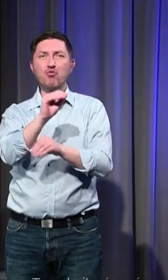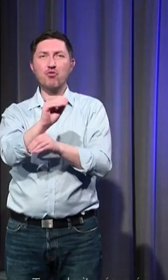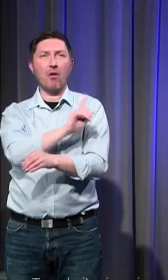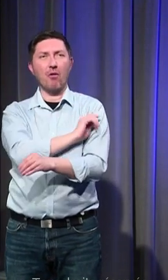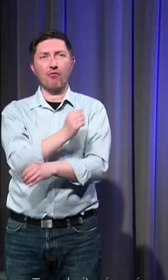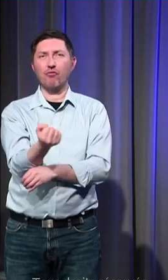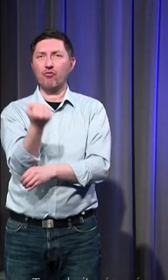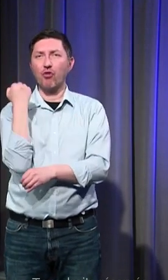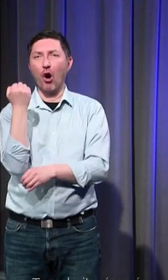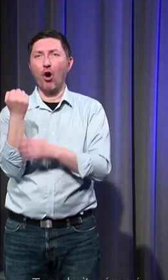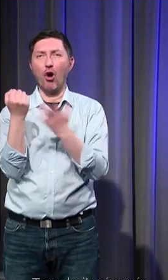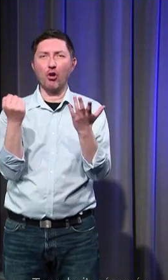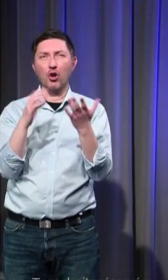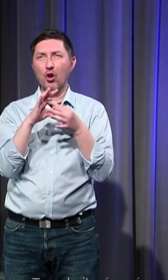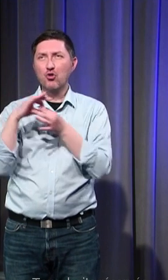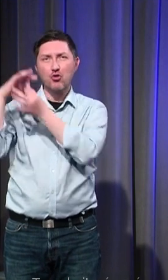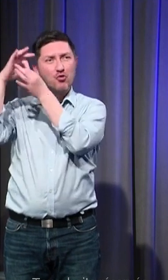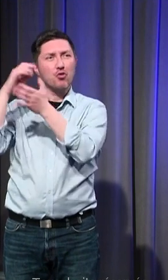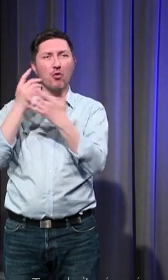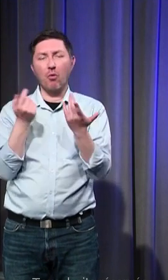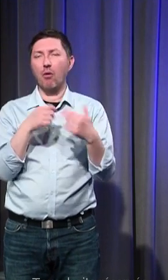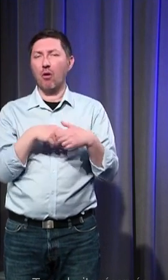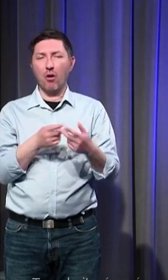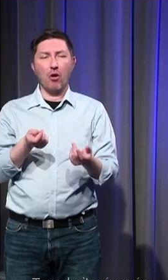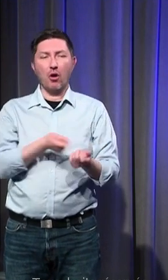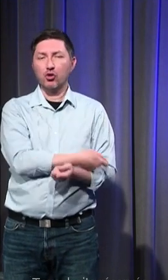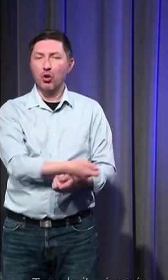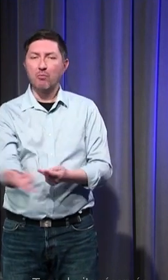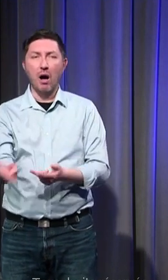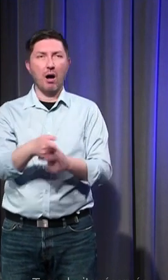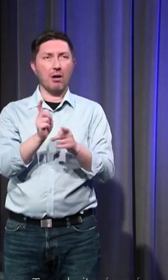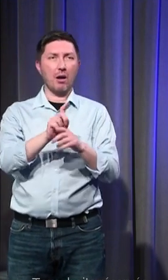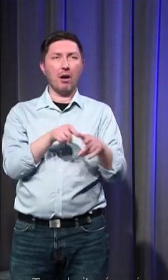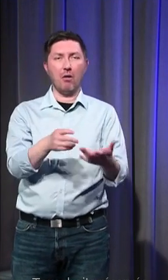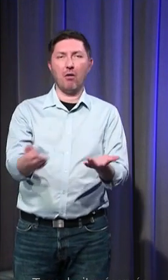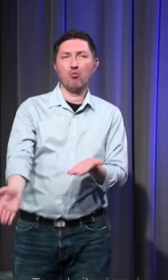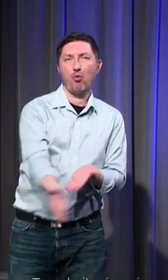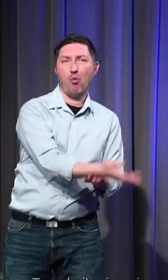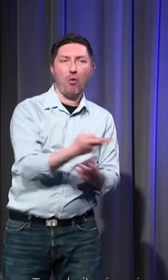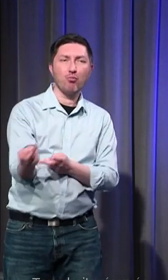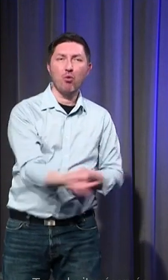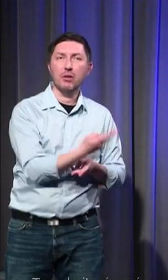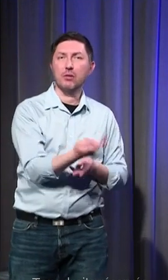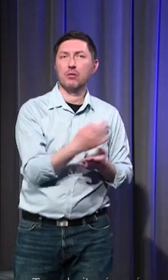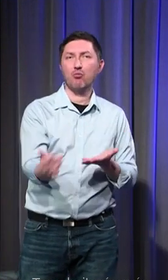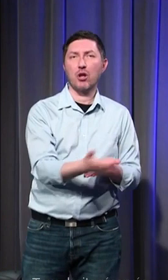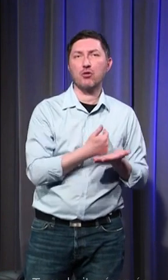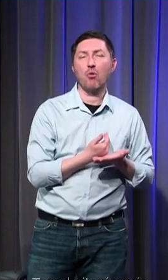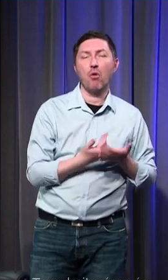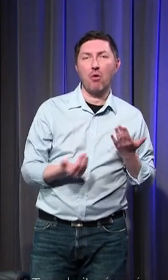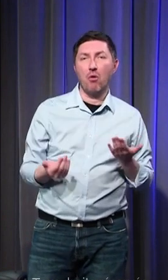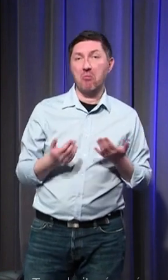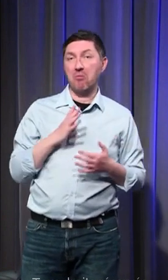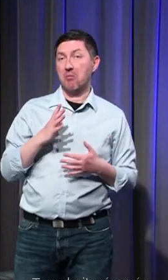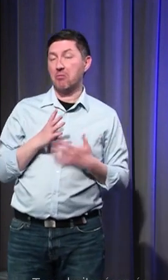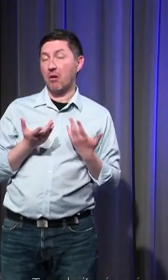chtoniennes dans un rituel lié aux semailles et aux moissons et on trouve très souvent des chevaux des bovins des cochons au même niveau d